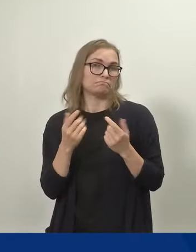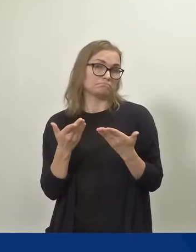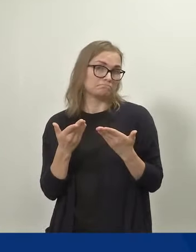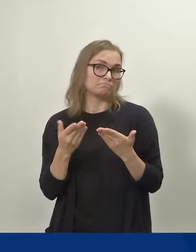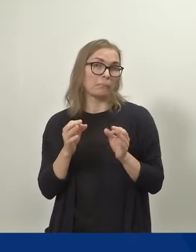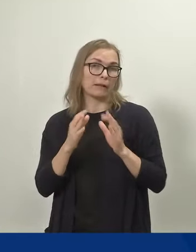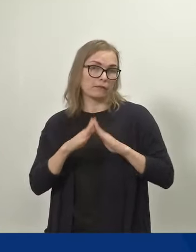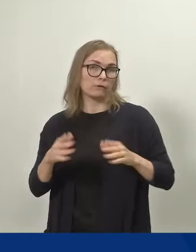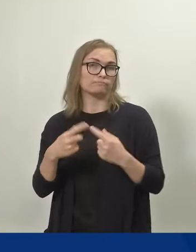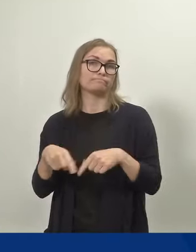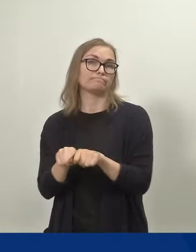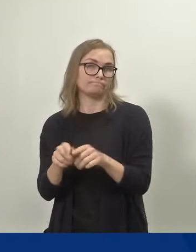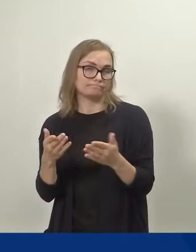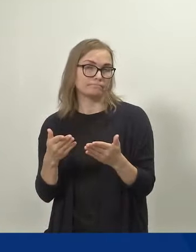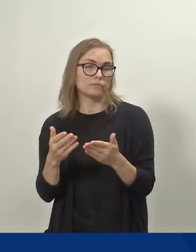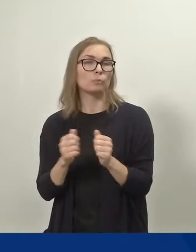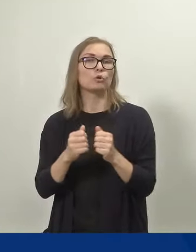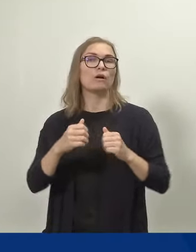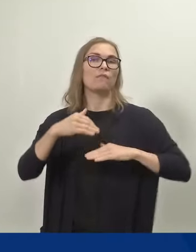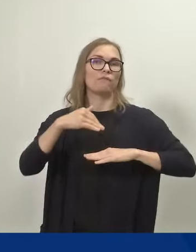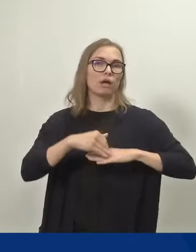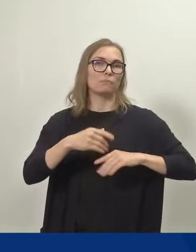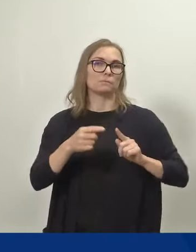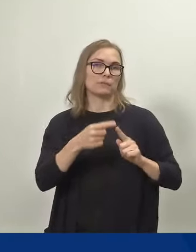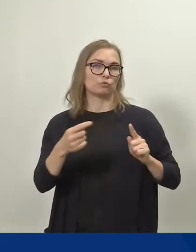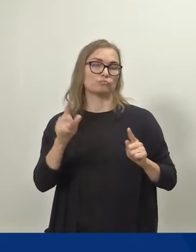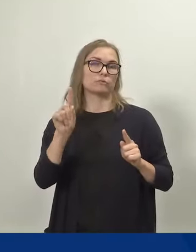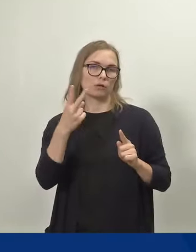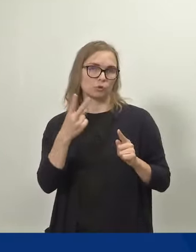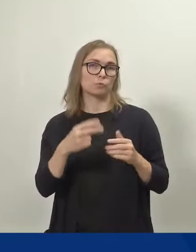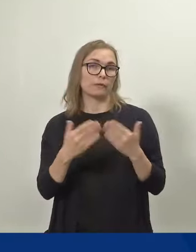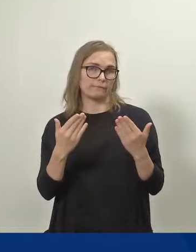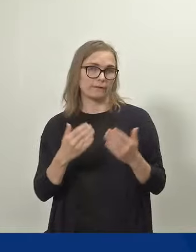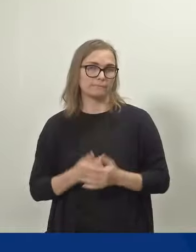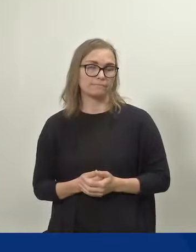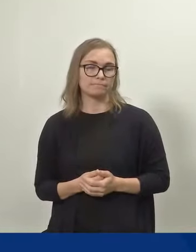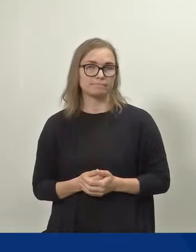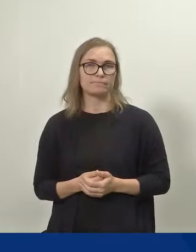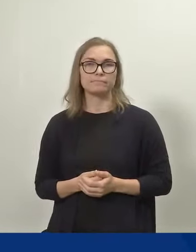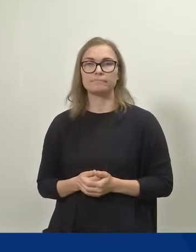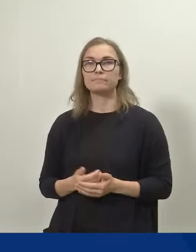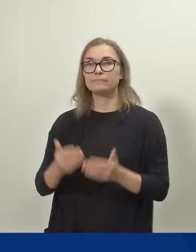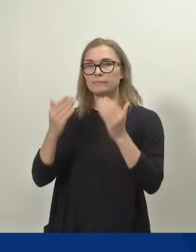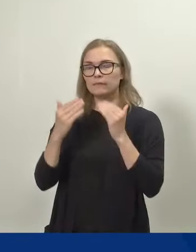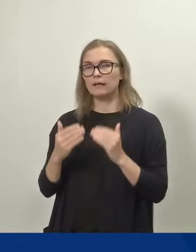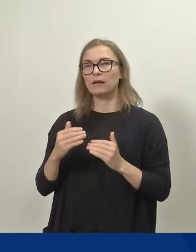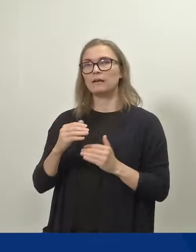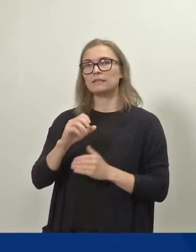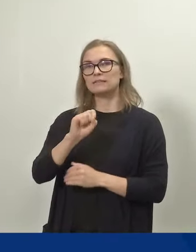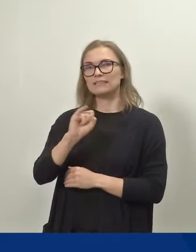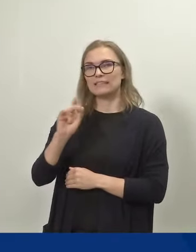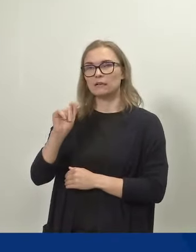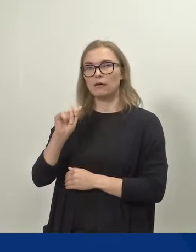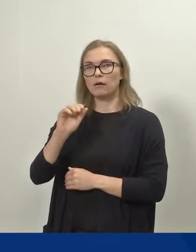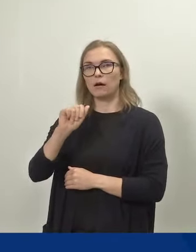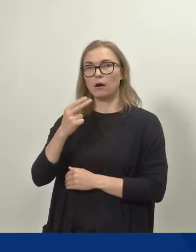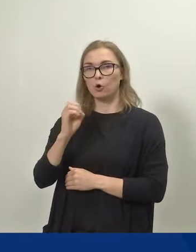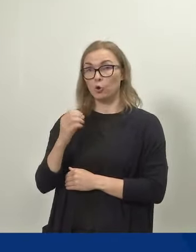myös keskenään. Mutta vähimmäispituus 12 päivää. Kiitoksia. Ja seuraavaksi Liisa Siika-aho. Ole hyvä.